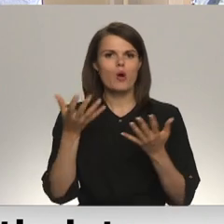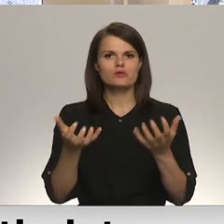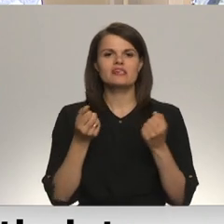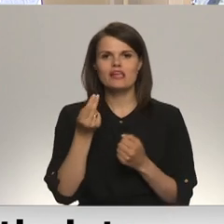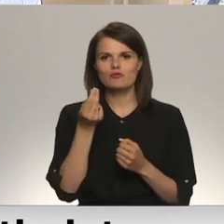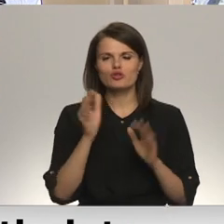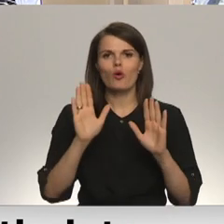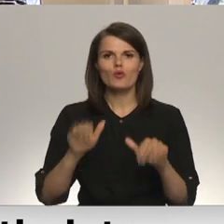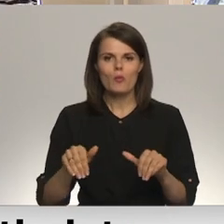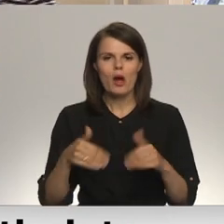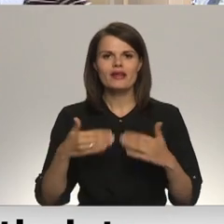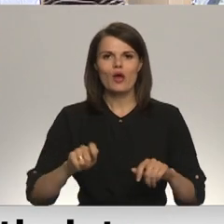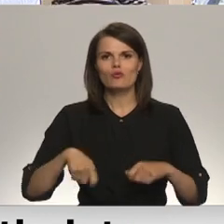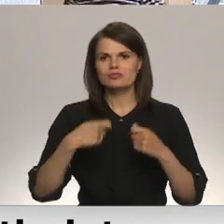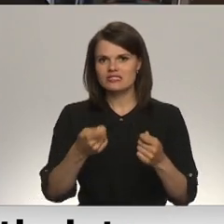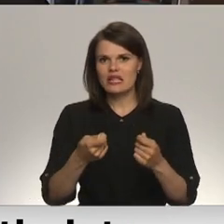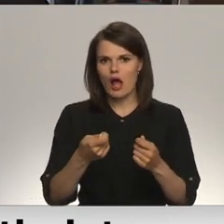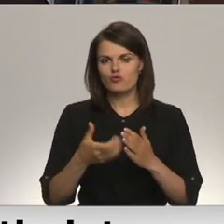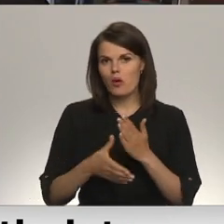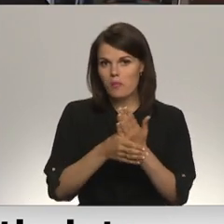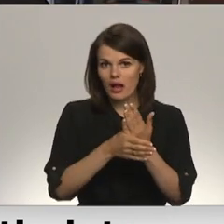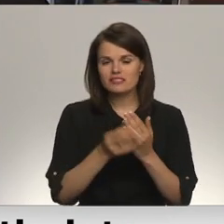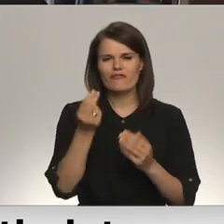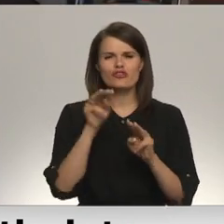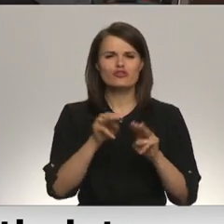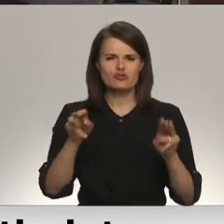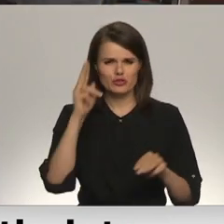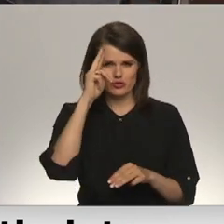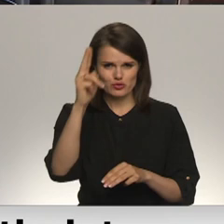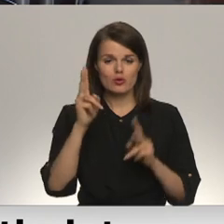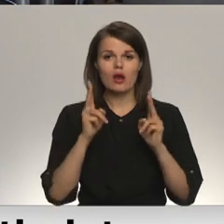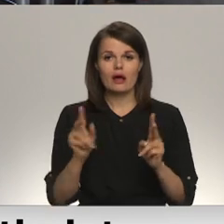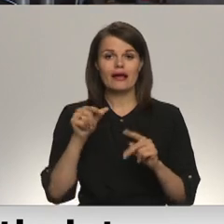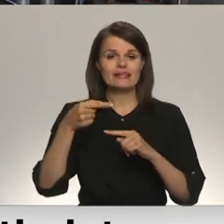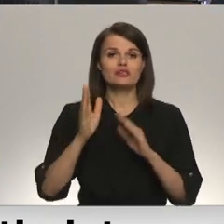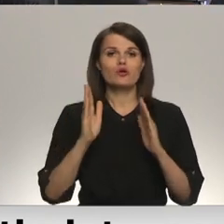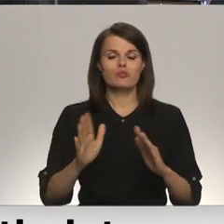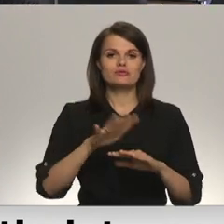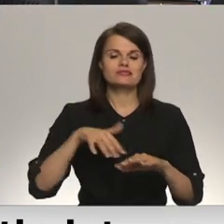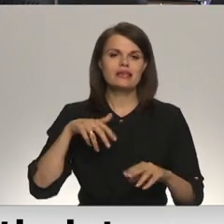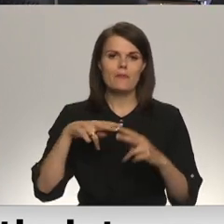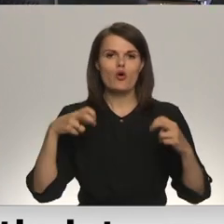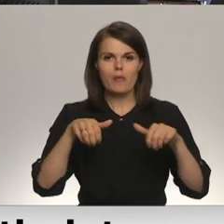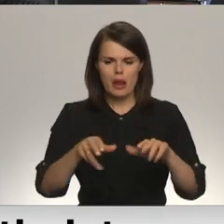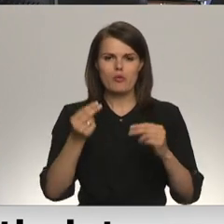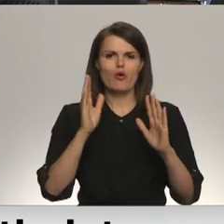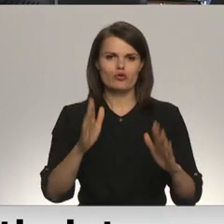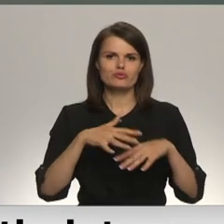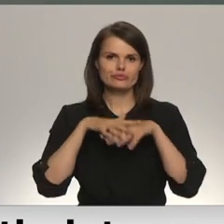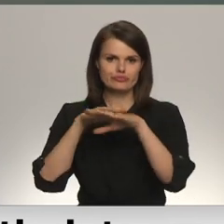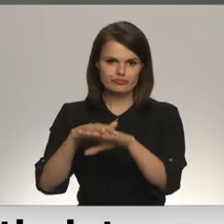bēgļu izmitināšanā. Finanšu ministrijas solka pēc saimas komisijas lēmama, kas gaidāms drīzumā, nauda tiks pārskaitīta.